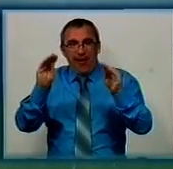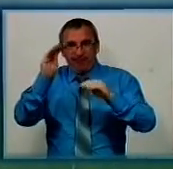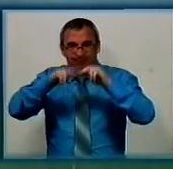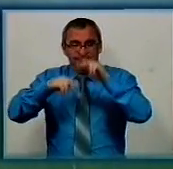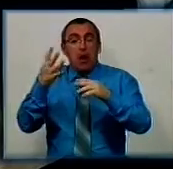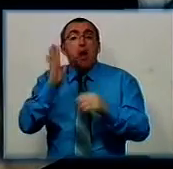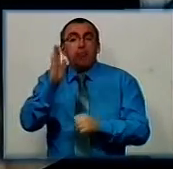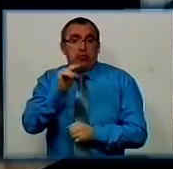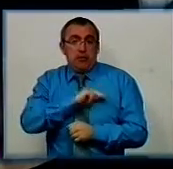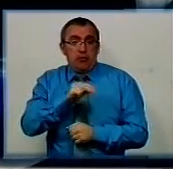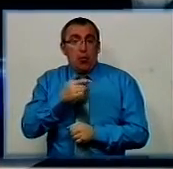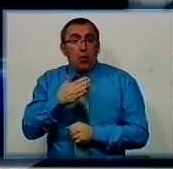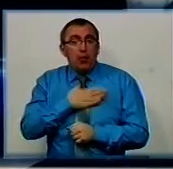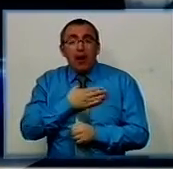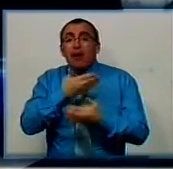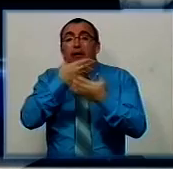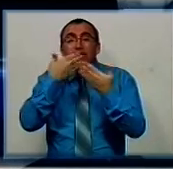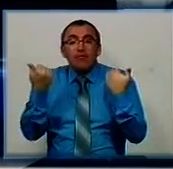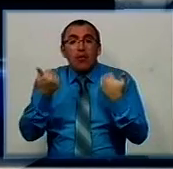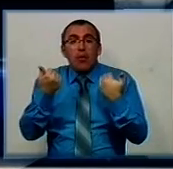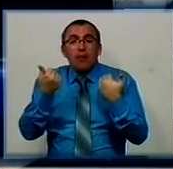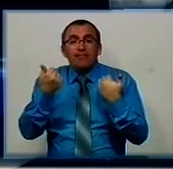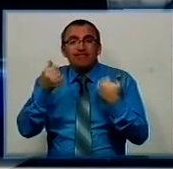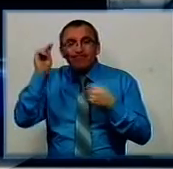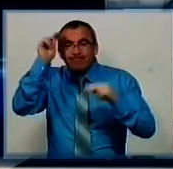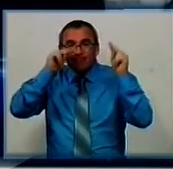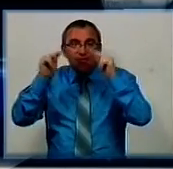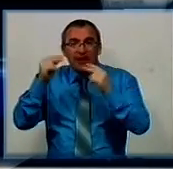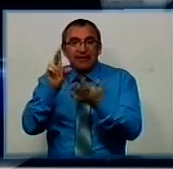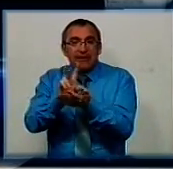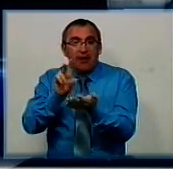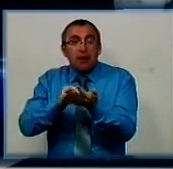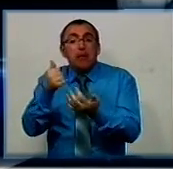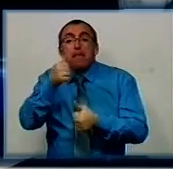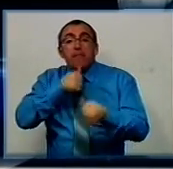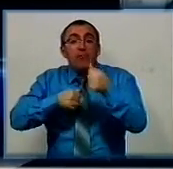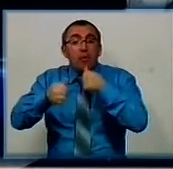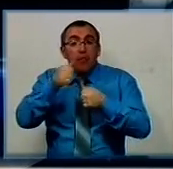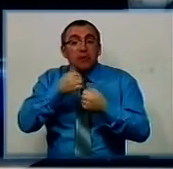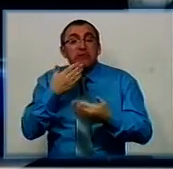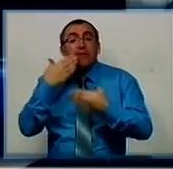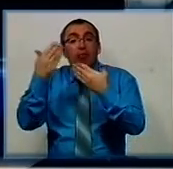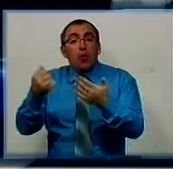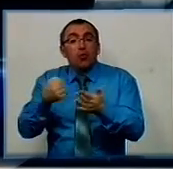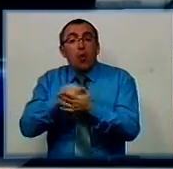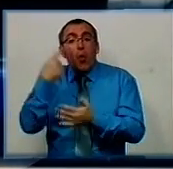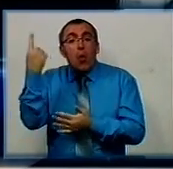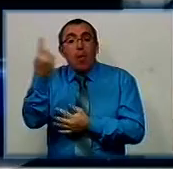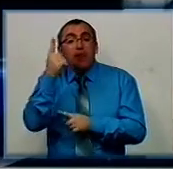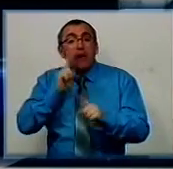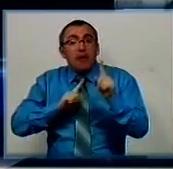як вона працюватиме. У нас ще нема дослідницького зразка, нам потрібно спочатку випробування, щоб ми звернулися до обласної ради,